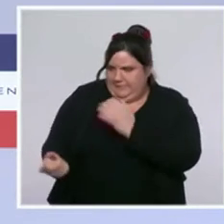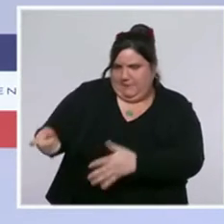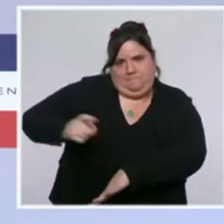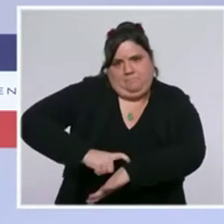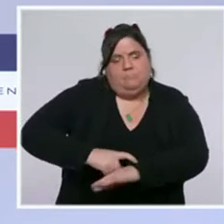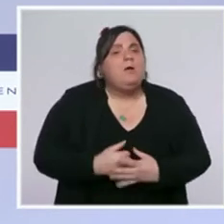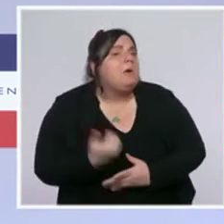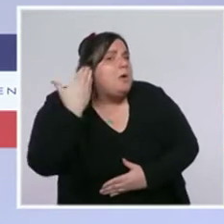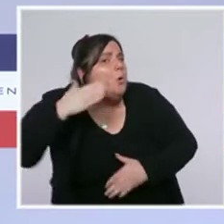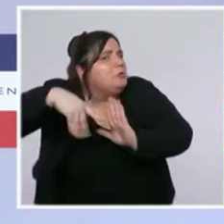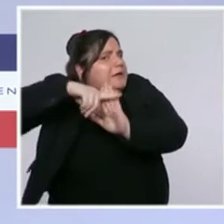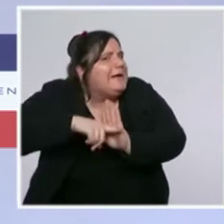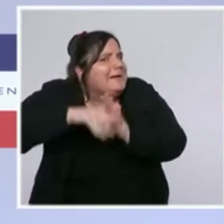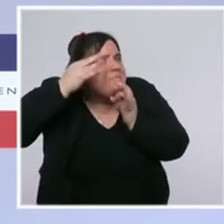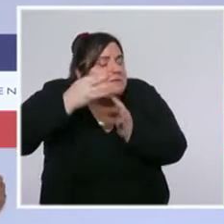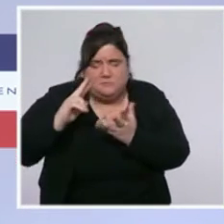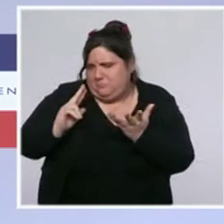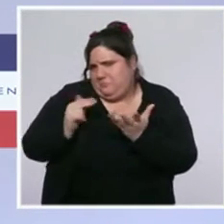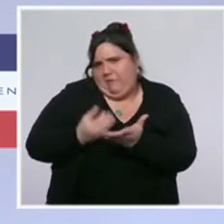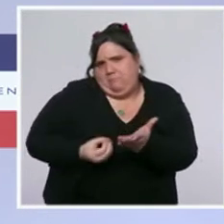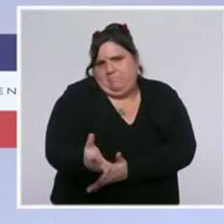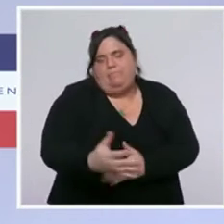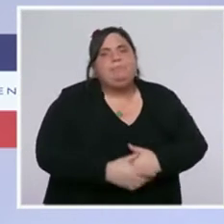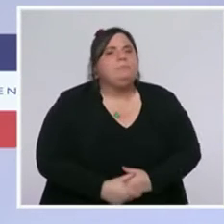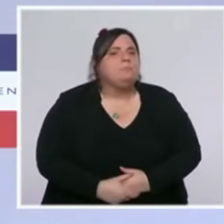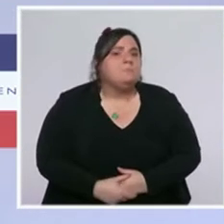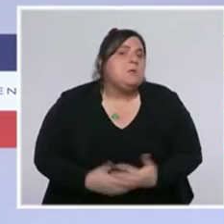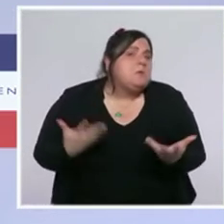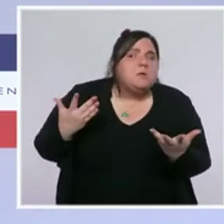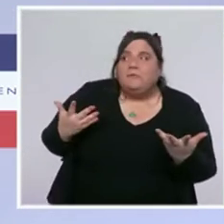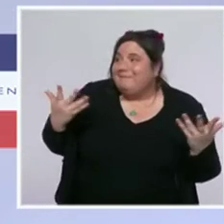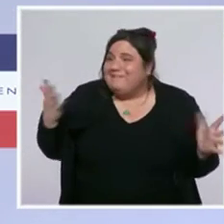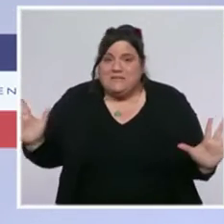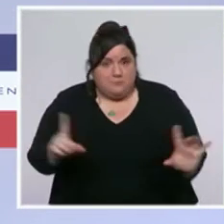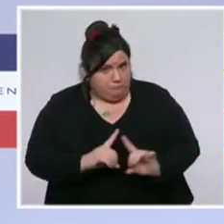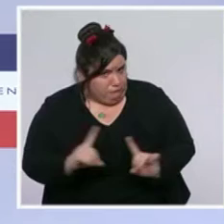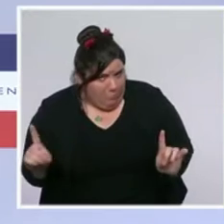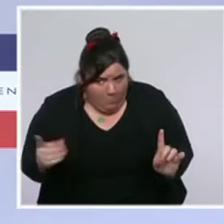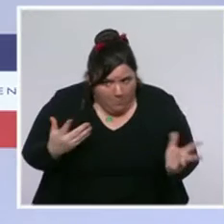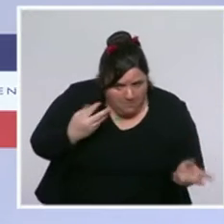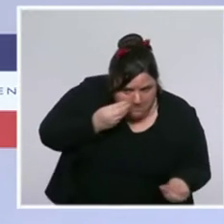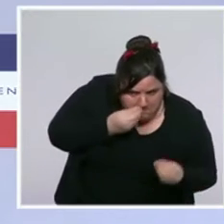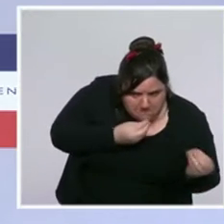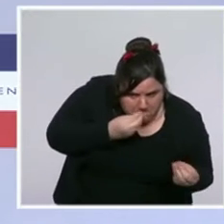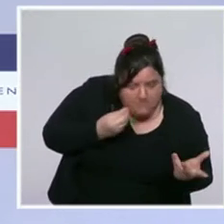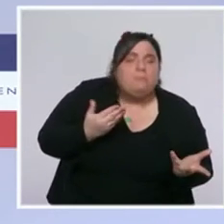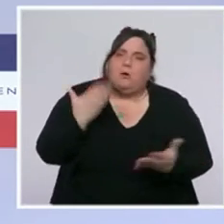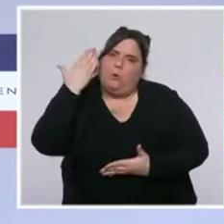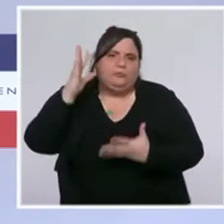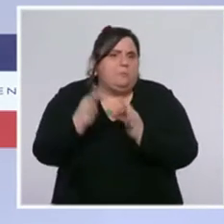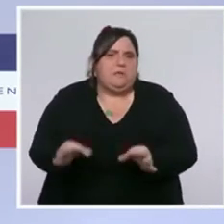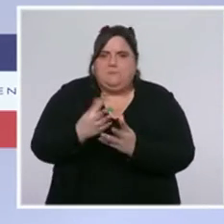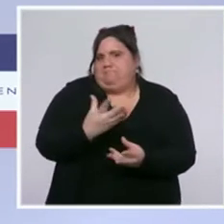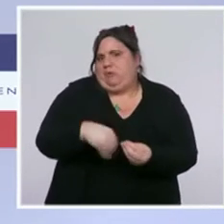règles précises seront annoncées prochainement. D'autres pays pourraient compléter cette liste si cela s'avérait nécessaire. Et évidemment, nous